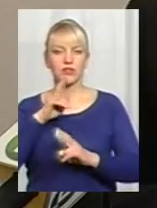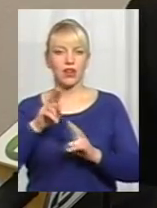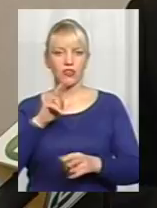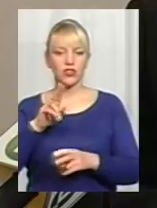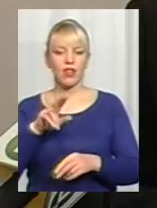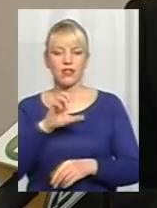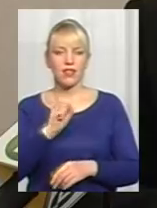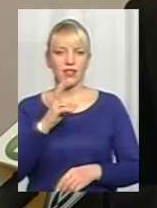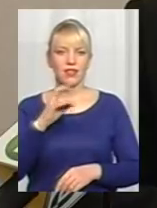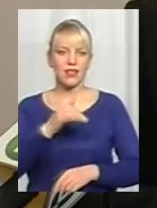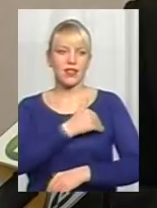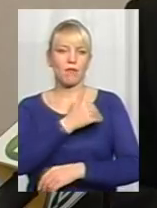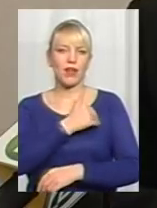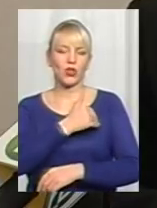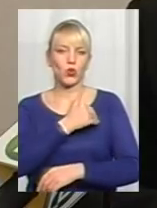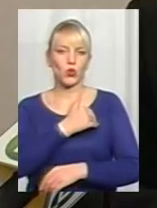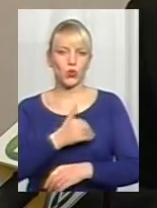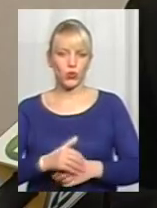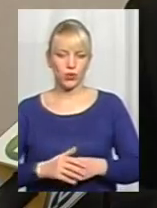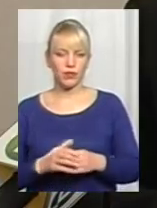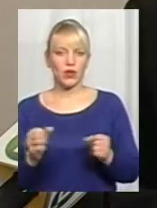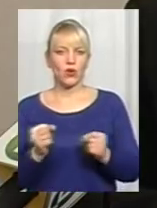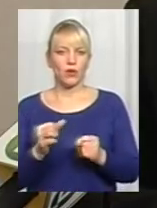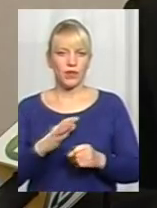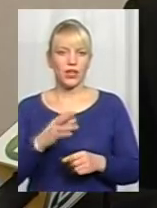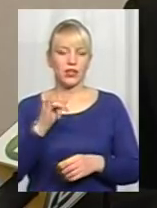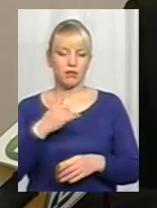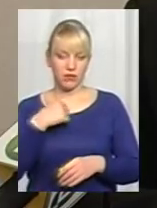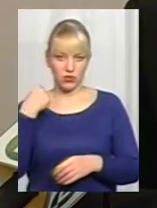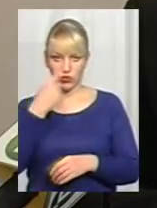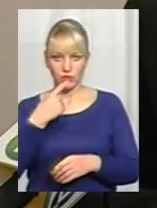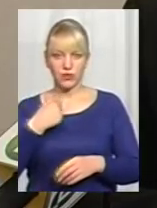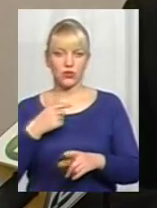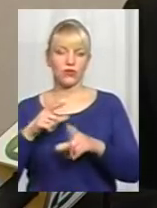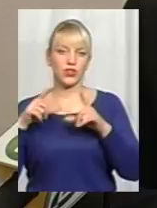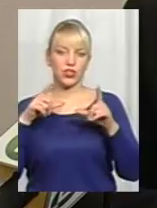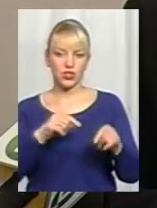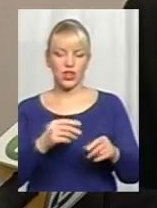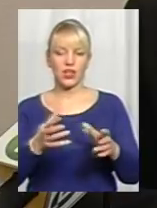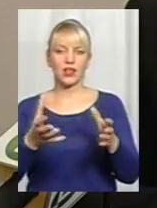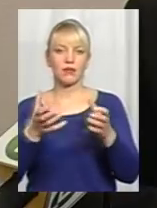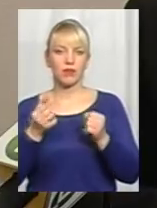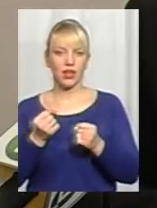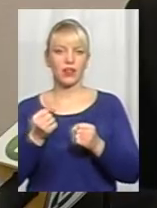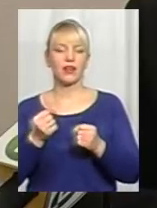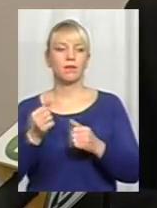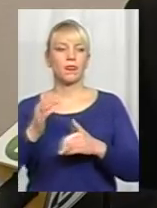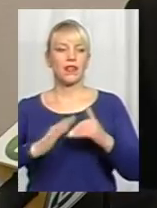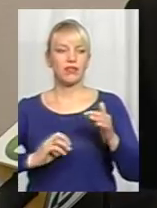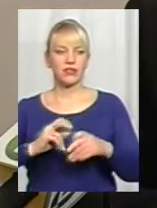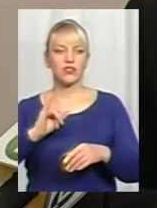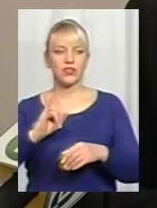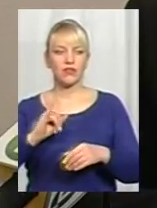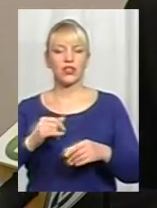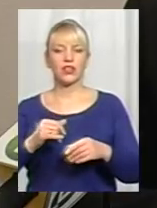температурного режиму. Особисно ми виїжджали, брали певних фахівців, відповідальних за